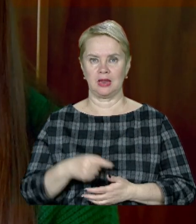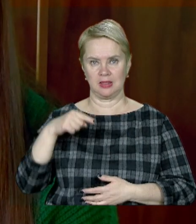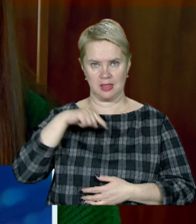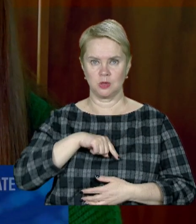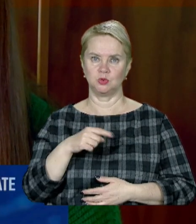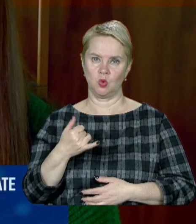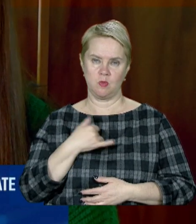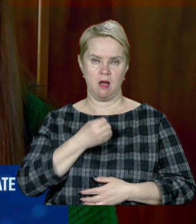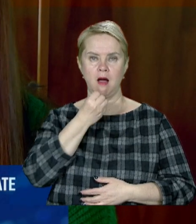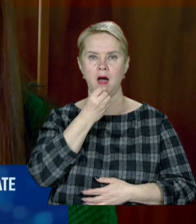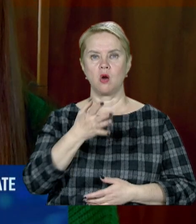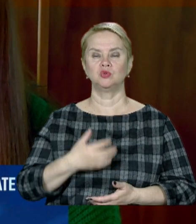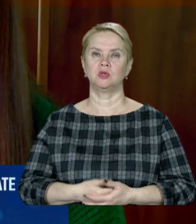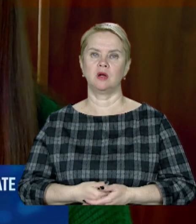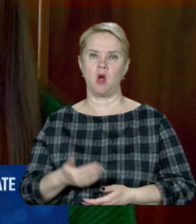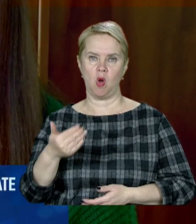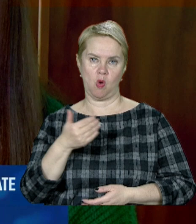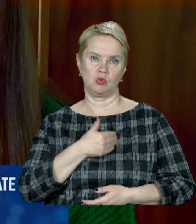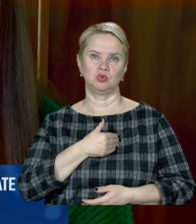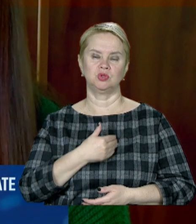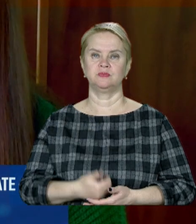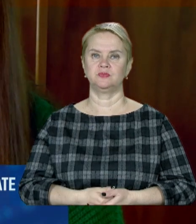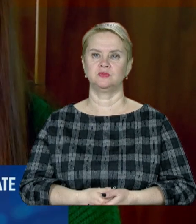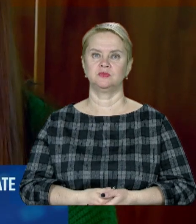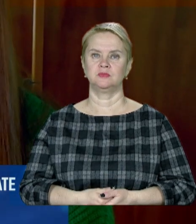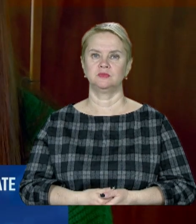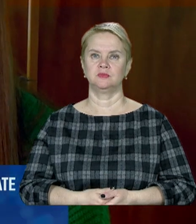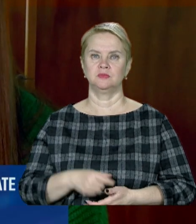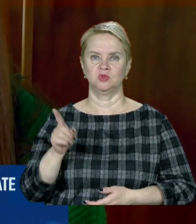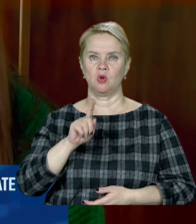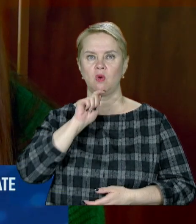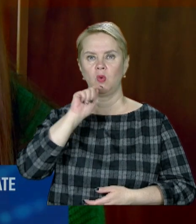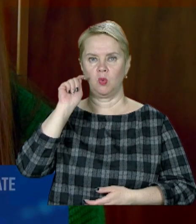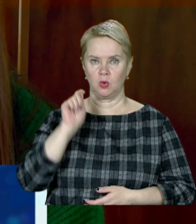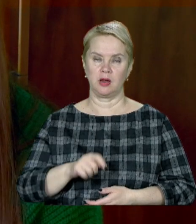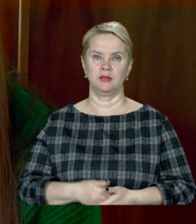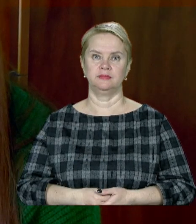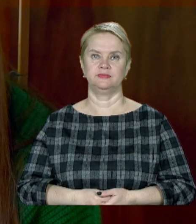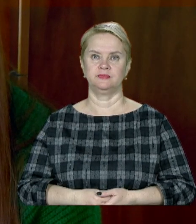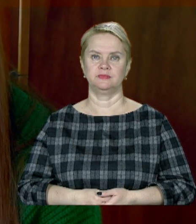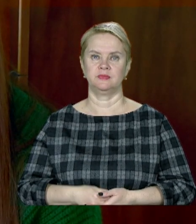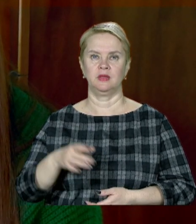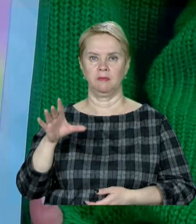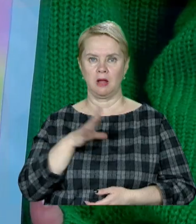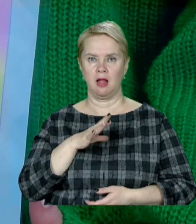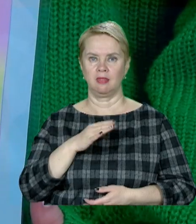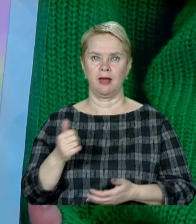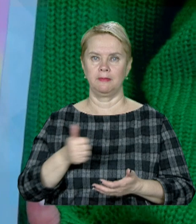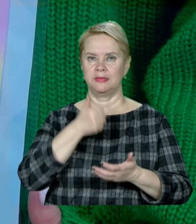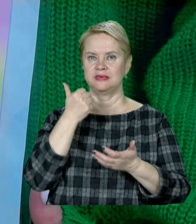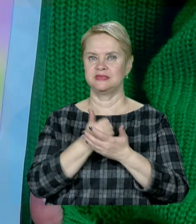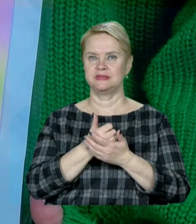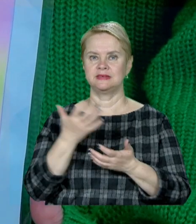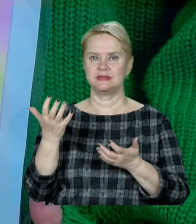насправді, дуже хороший. Хочеться, щоб Україна була на п'єдесталі